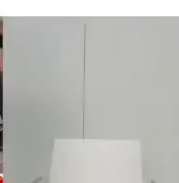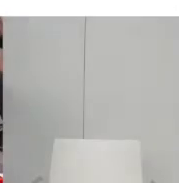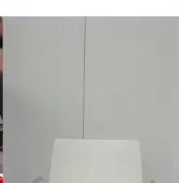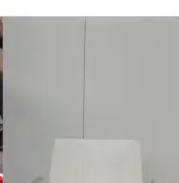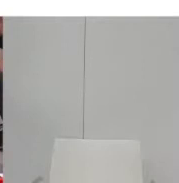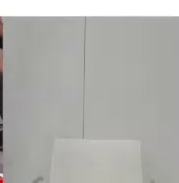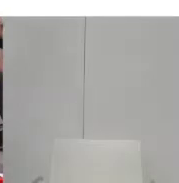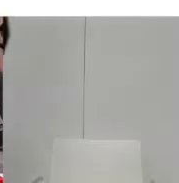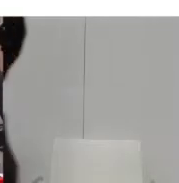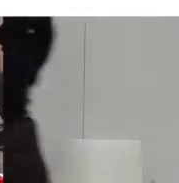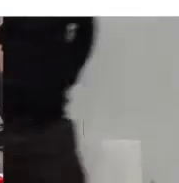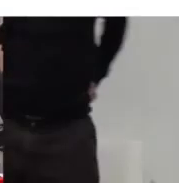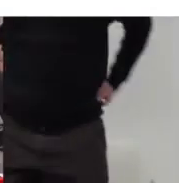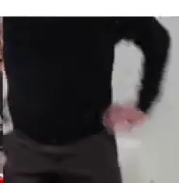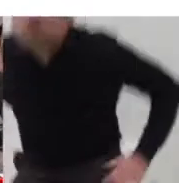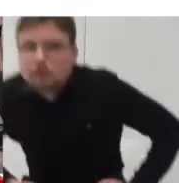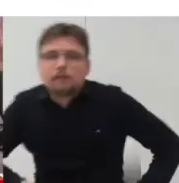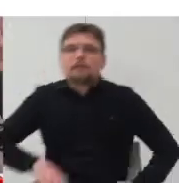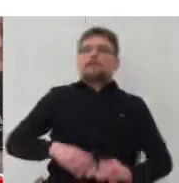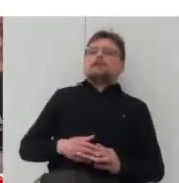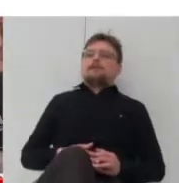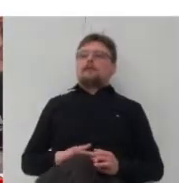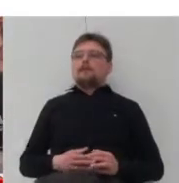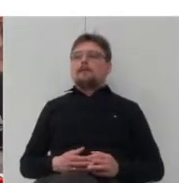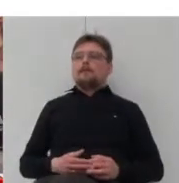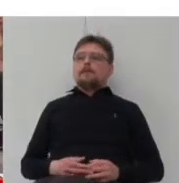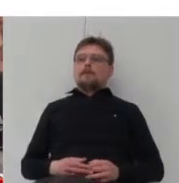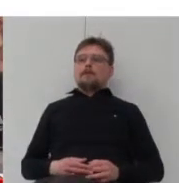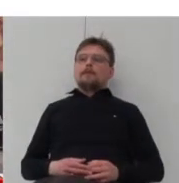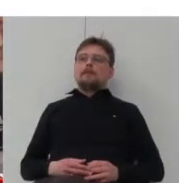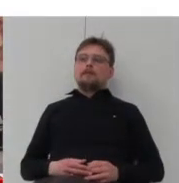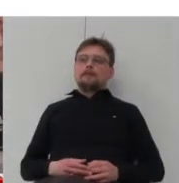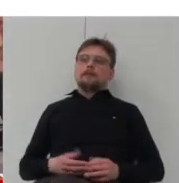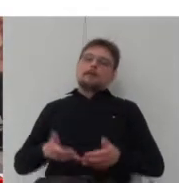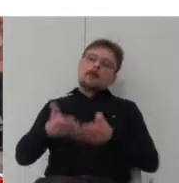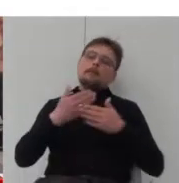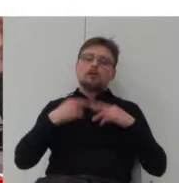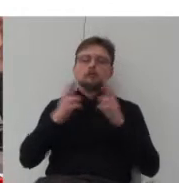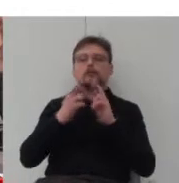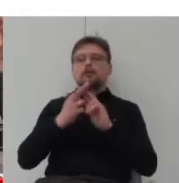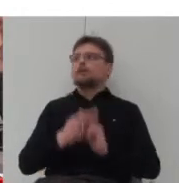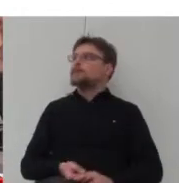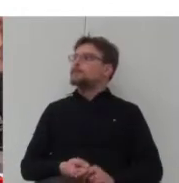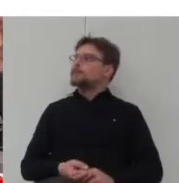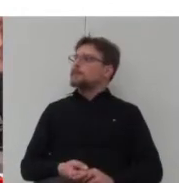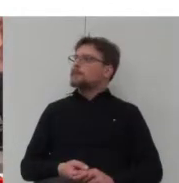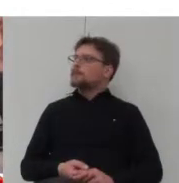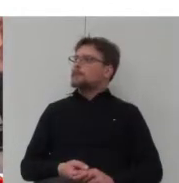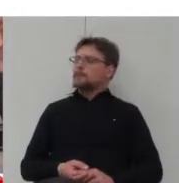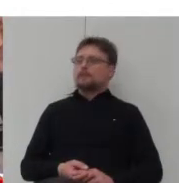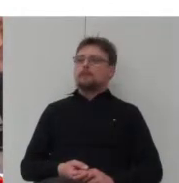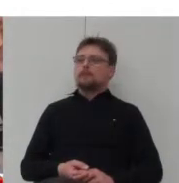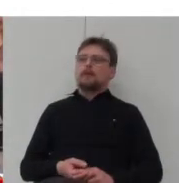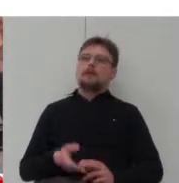Dziękuję. Trzeba spisać adres i pisać do Państwa. Zapraszamy do kontaktu. Tak i teraz poprosimy Pana